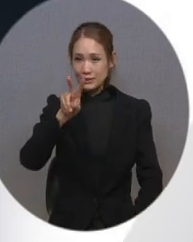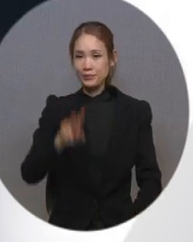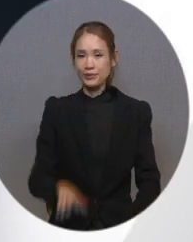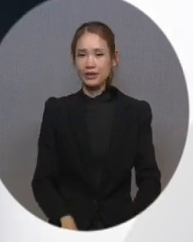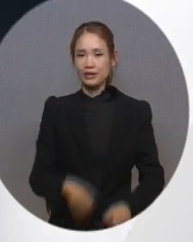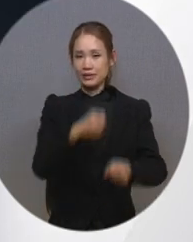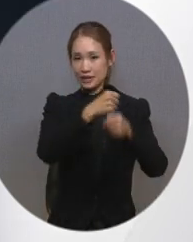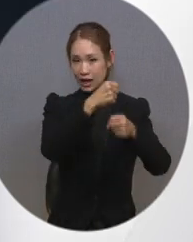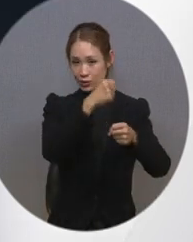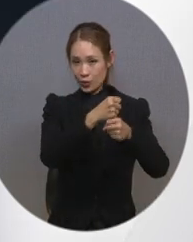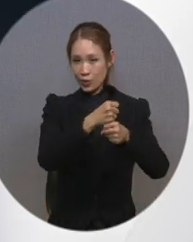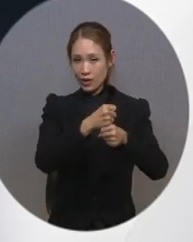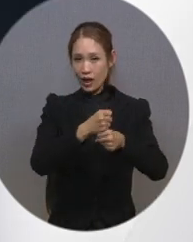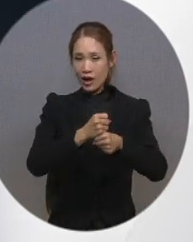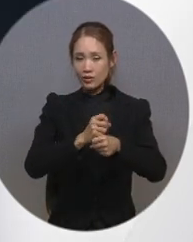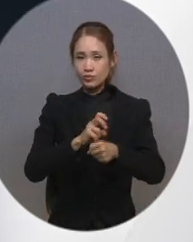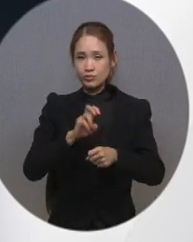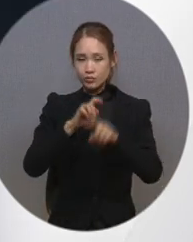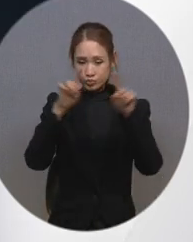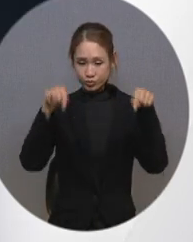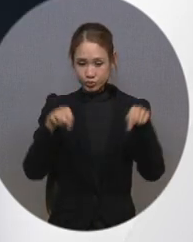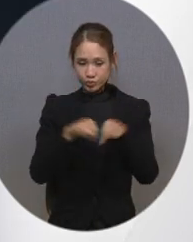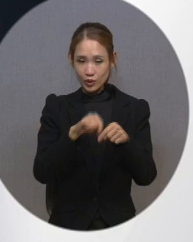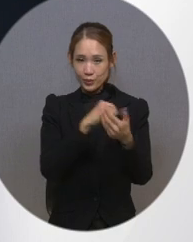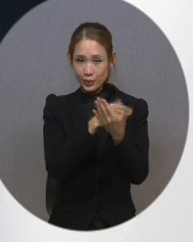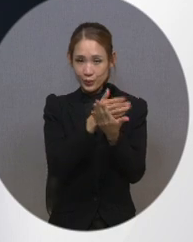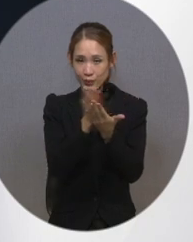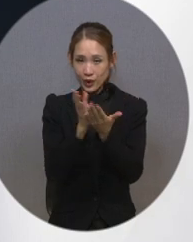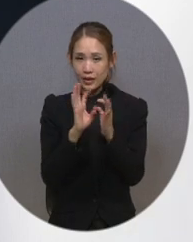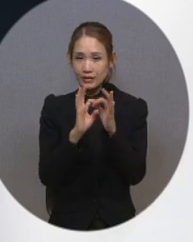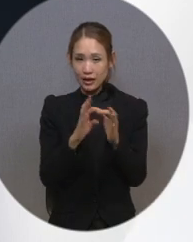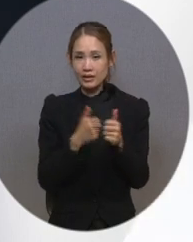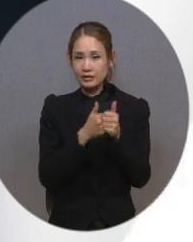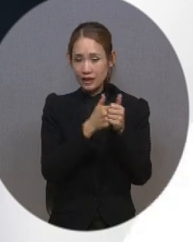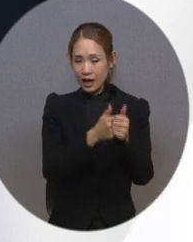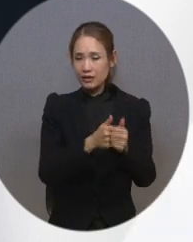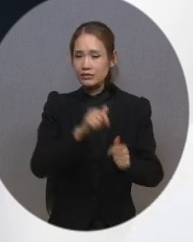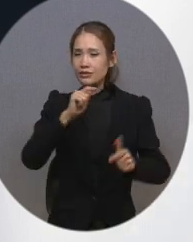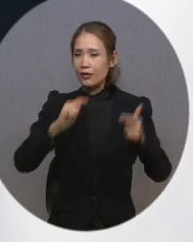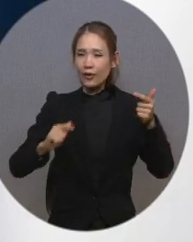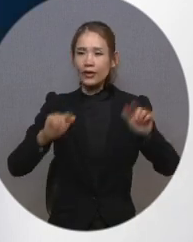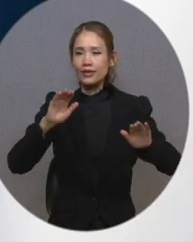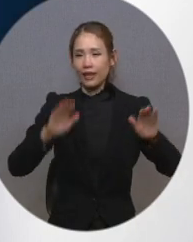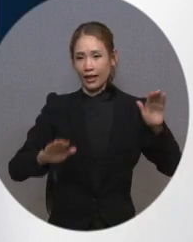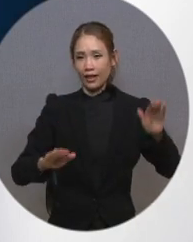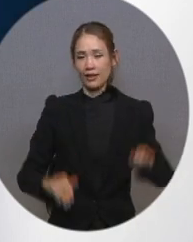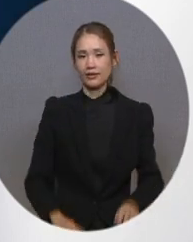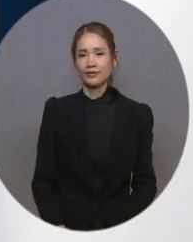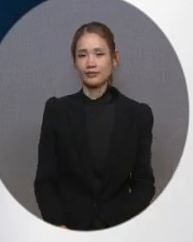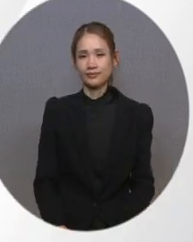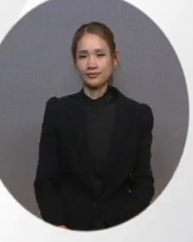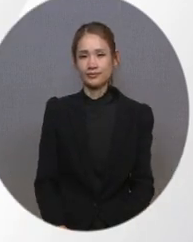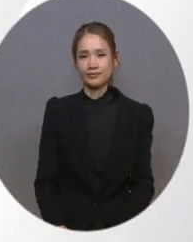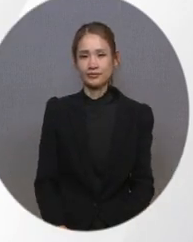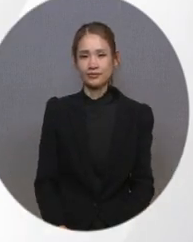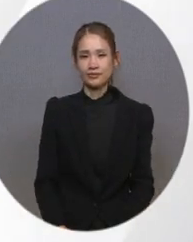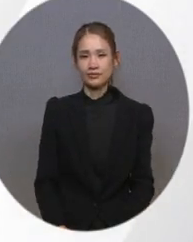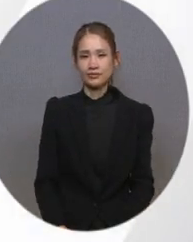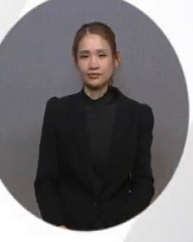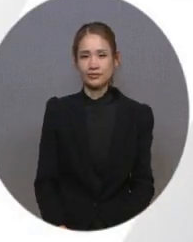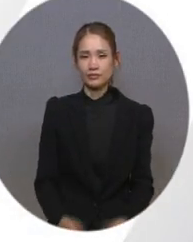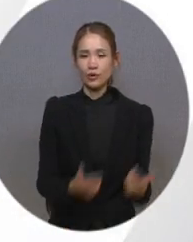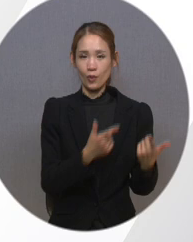제조사나 모델에 따라 구체적인 기능이나 설정 방법에는 다소 차이가 있을 수 있습니다. 먼저